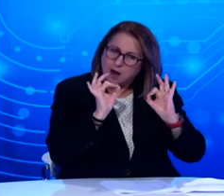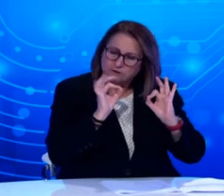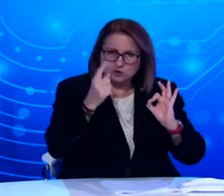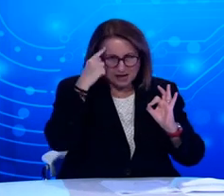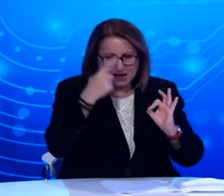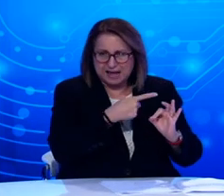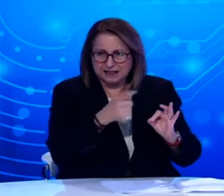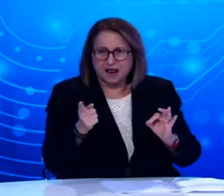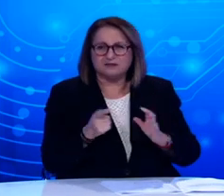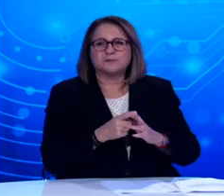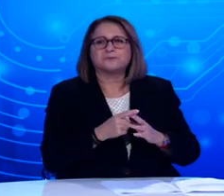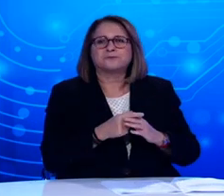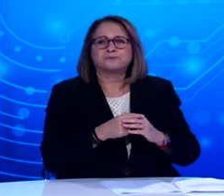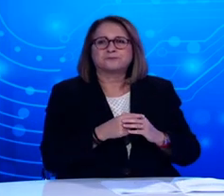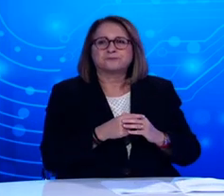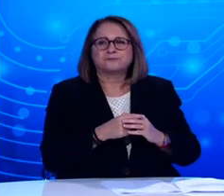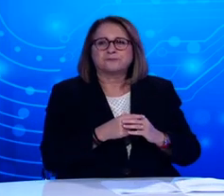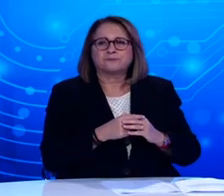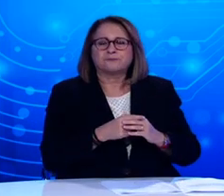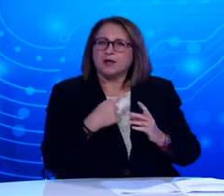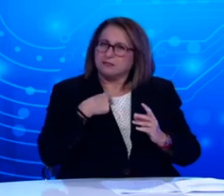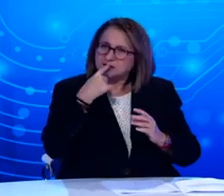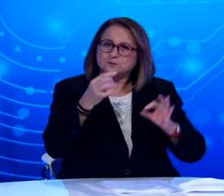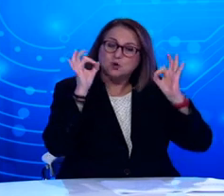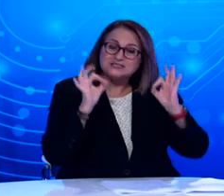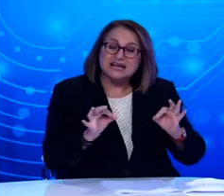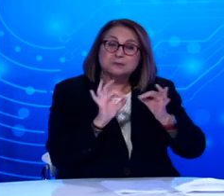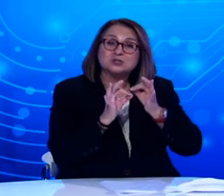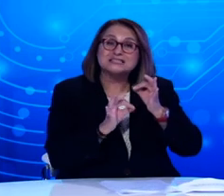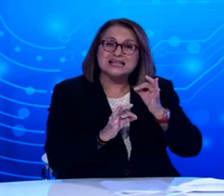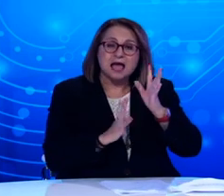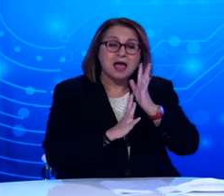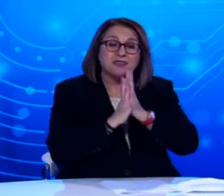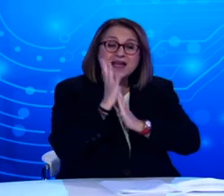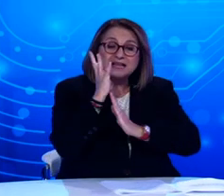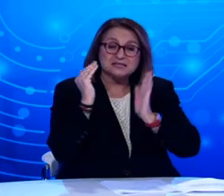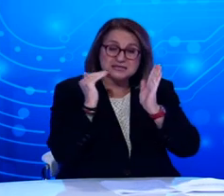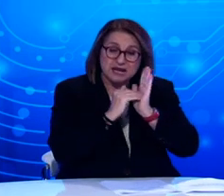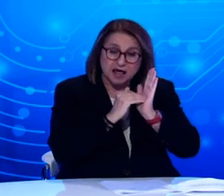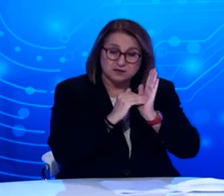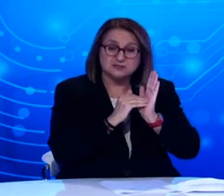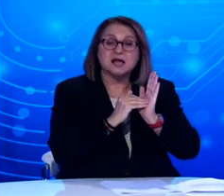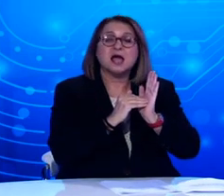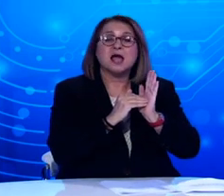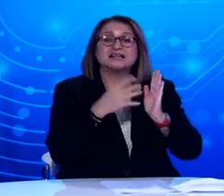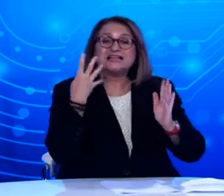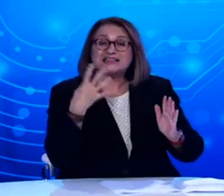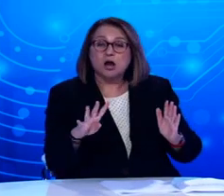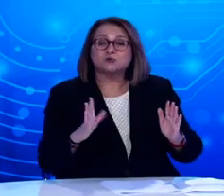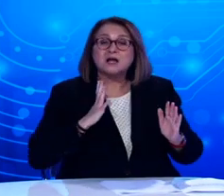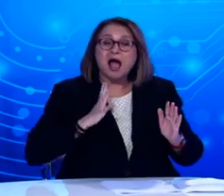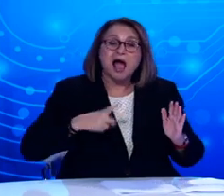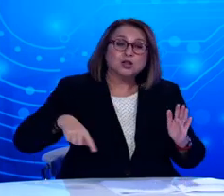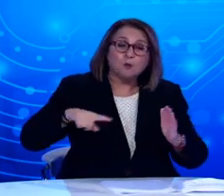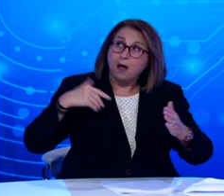θέλω να σας δώσω κάποια συγκεκριμένα στοιχεία. Σε σύνολο 14.400 κρούσματων από την αρχή της